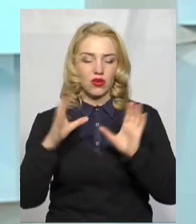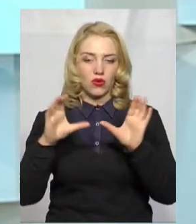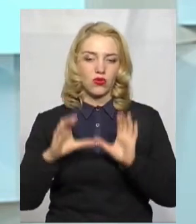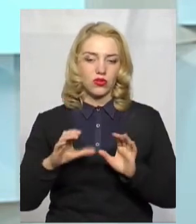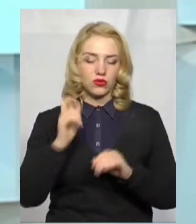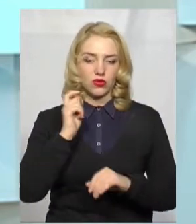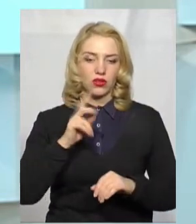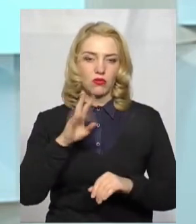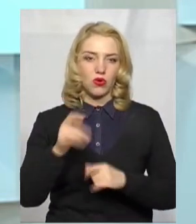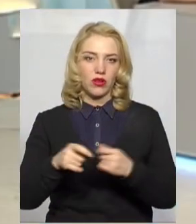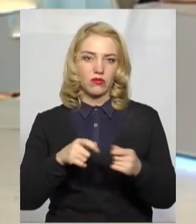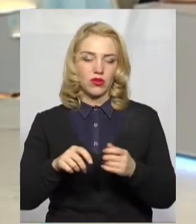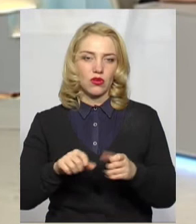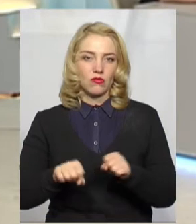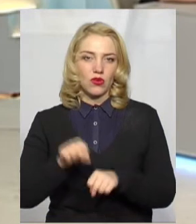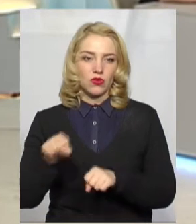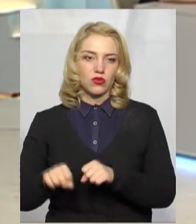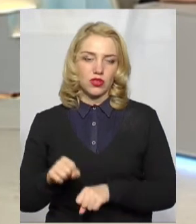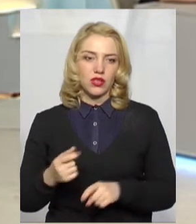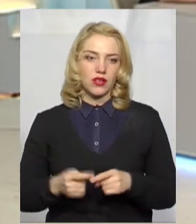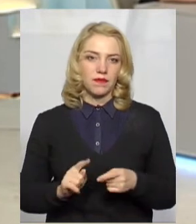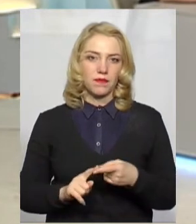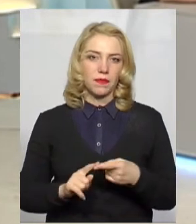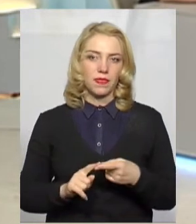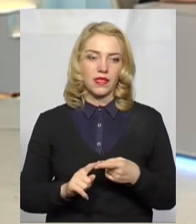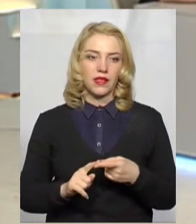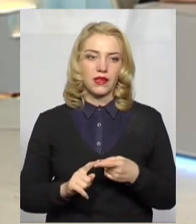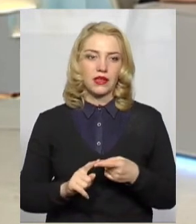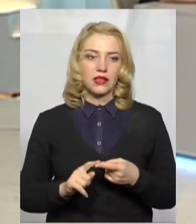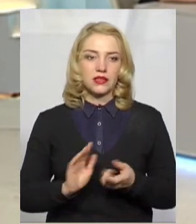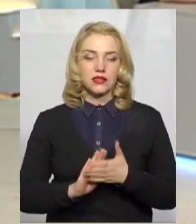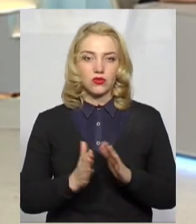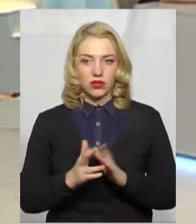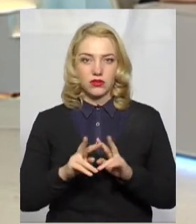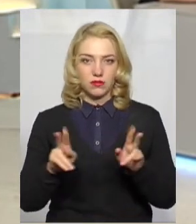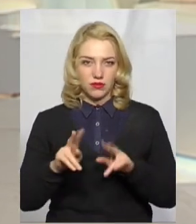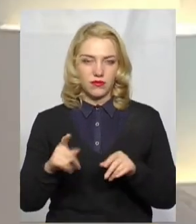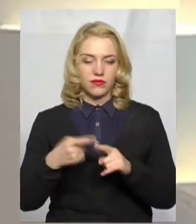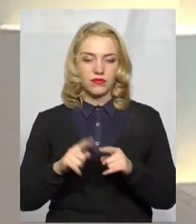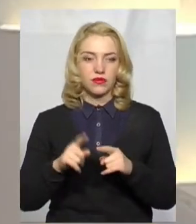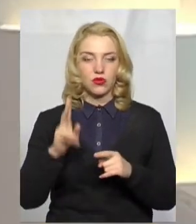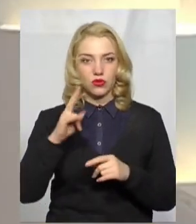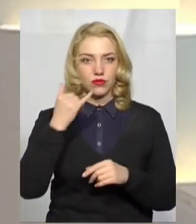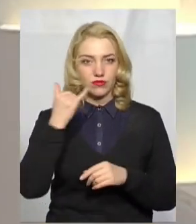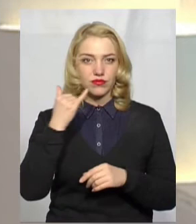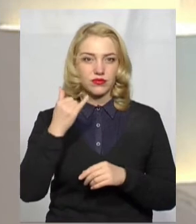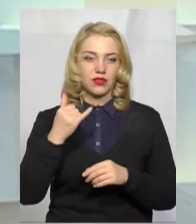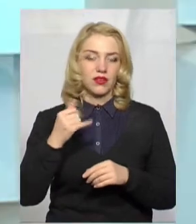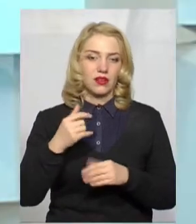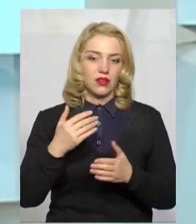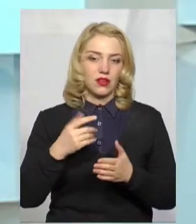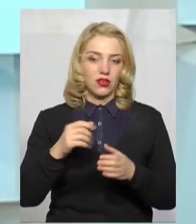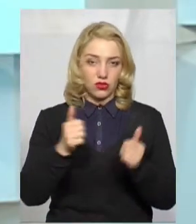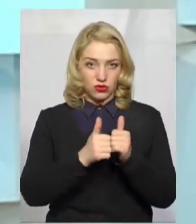адмінправопорушення. Решта у тих три протоколи, які складалися, там ситуації подібні? Теж за сигналом сусідів? Різні,